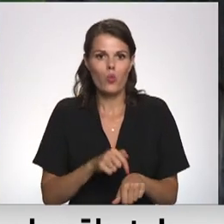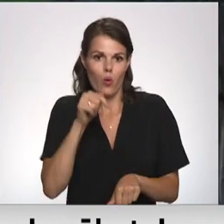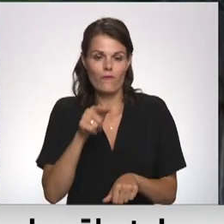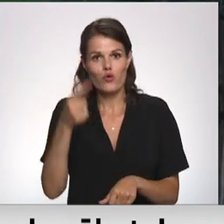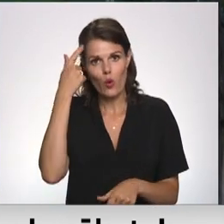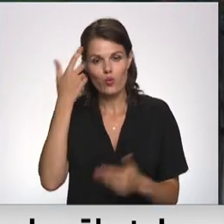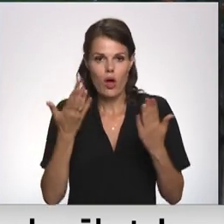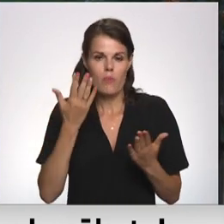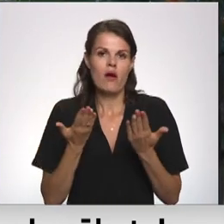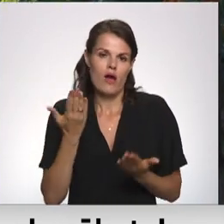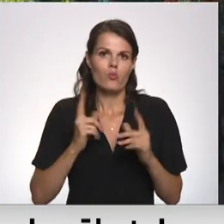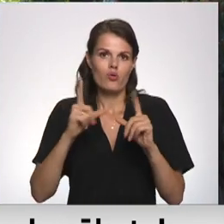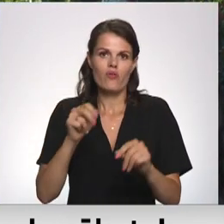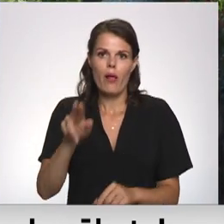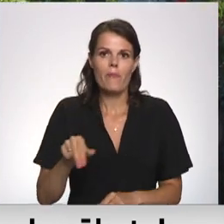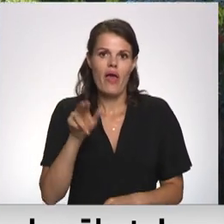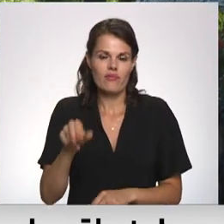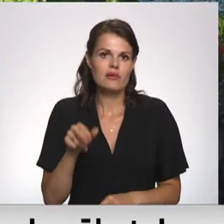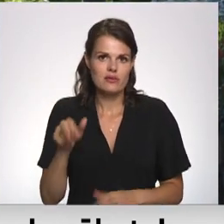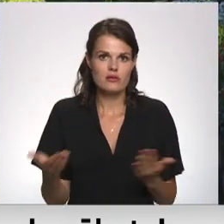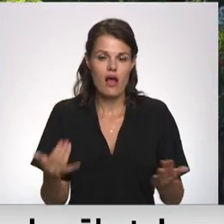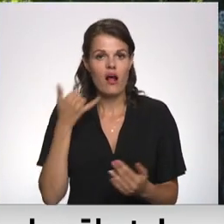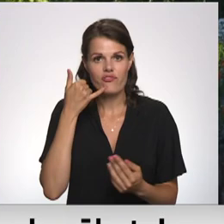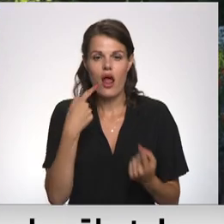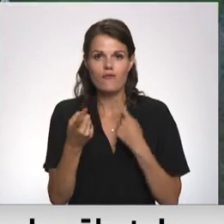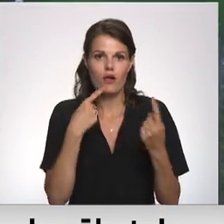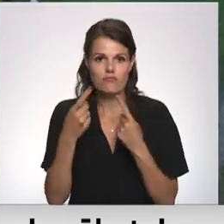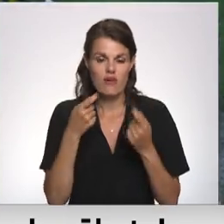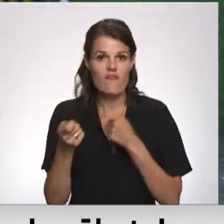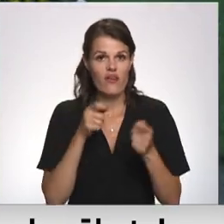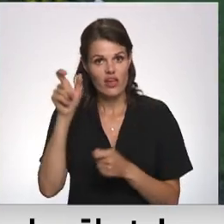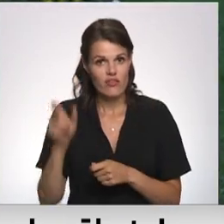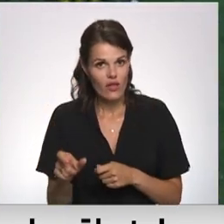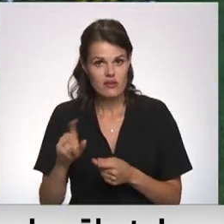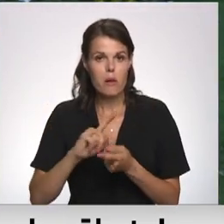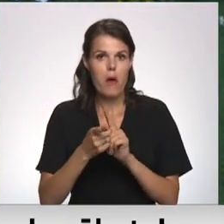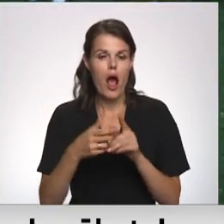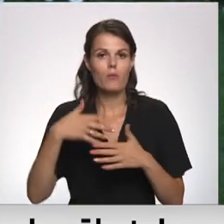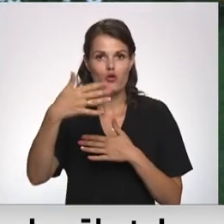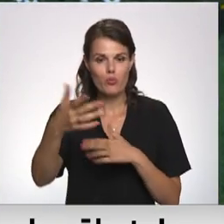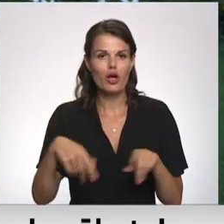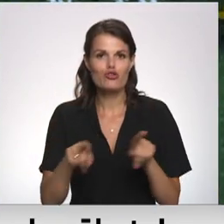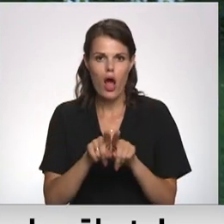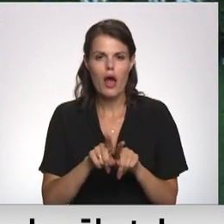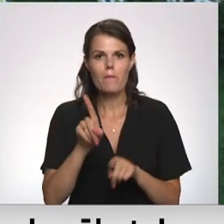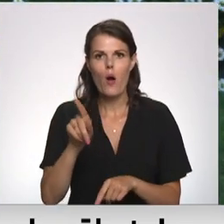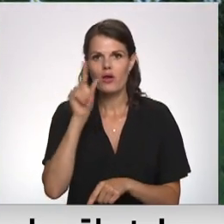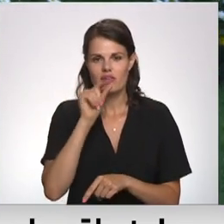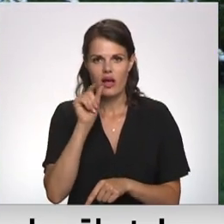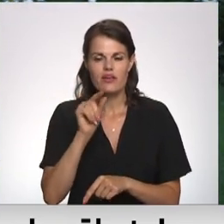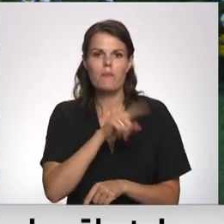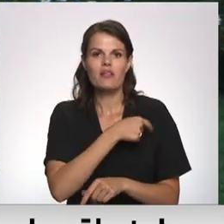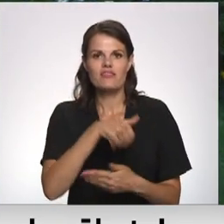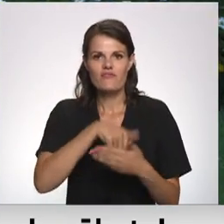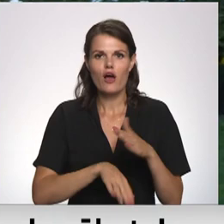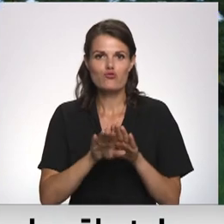apsverot domu par došanos pensijā. Kā telefons arunā vēlu sver Kaspars Vanaks, pārmaiņu priekšā līdz ar Dilmeņiem ir arī Paula Stradiņa medicīnas